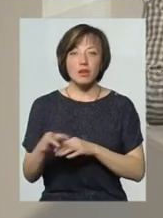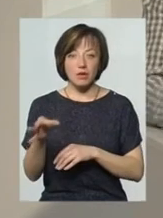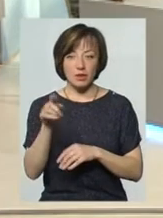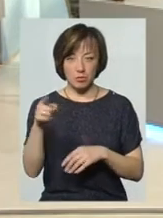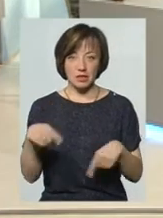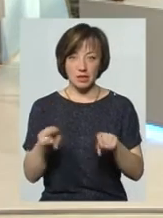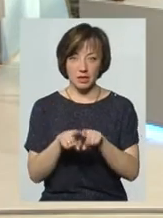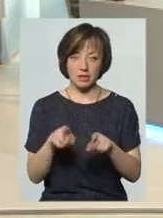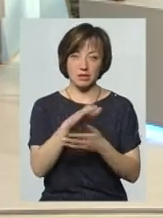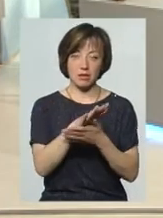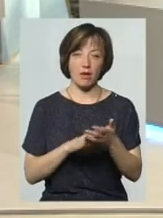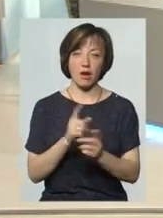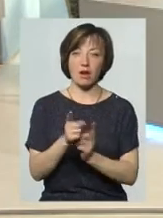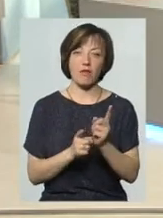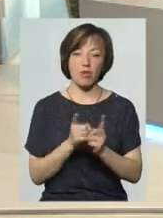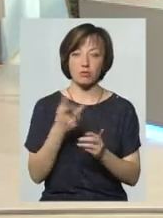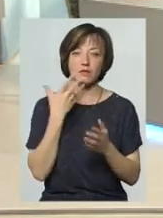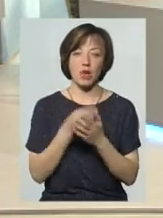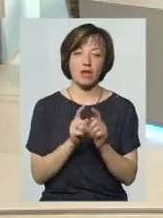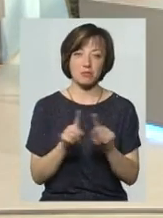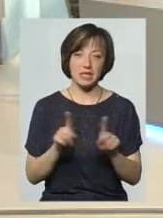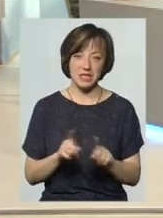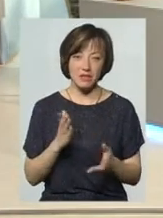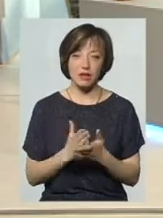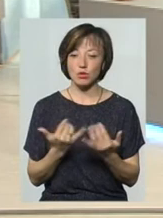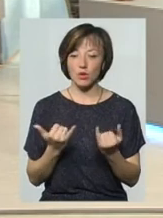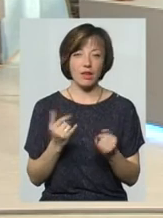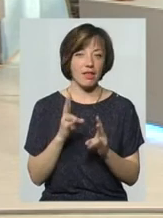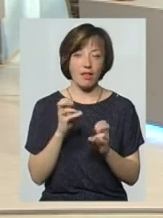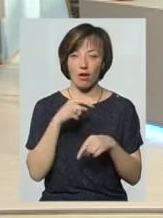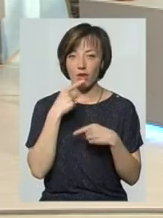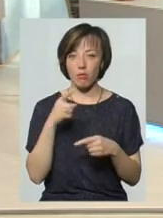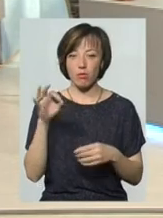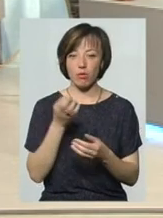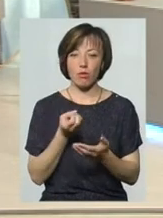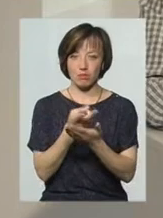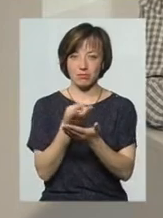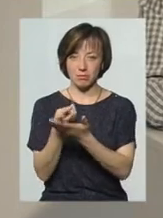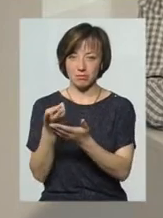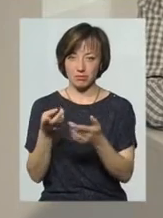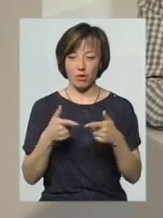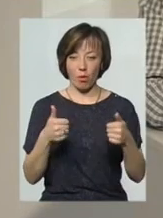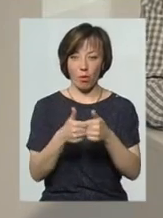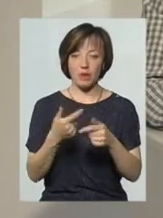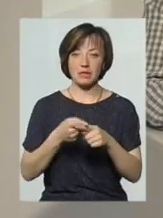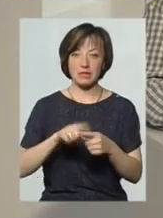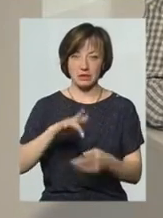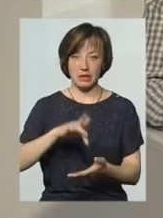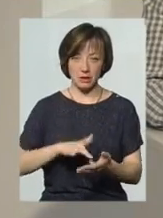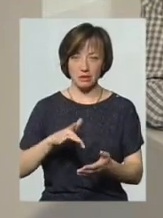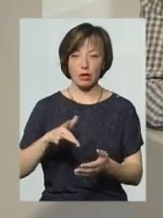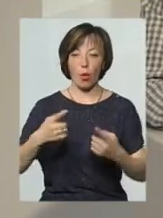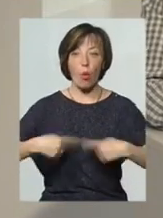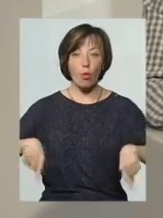що там теж триває реформа, вона є своя специфіка. Ми сьогодні не говорили про госпітальний округ, тому що Хмельницький – це центр госпітального округу.